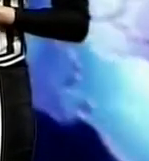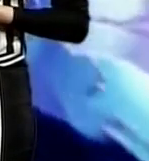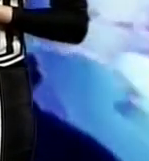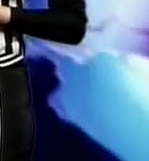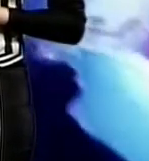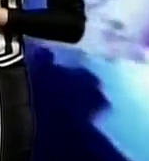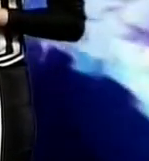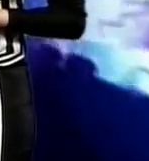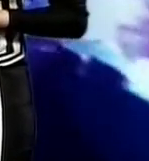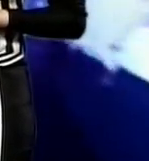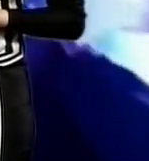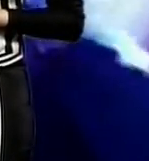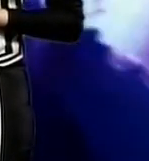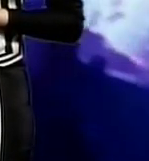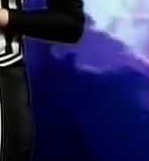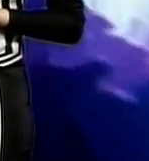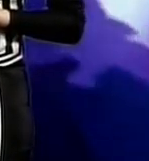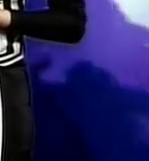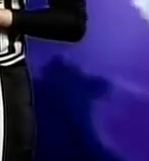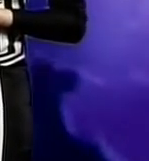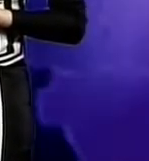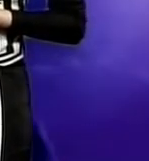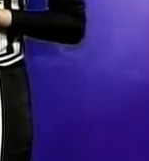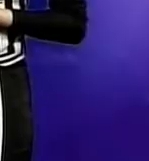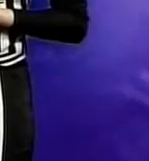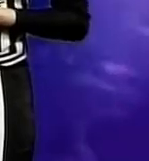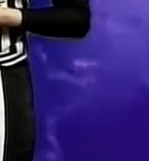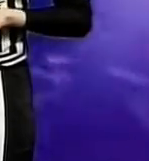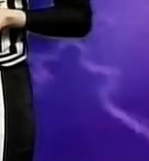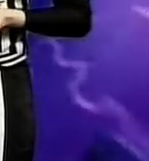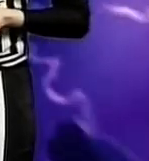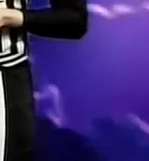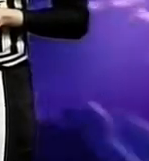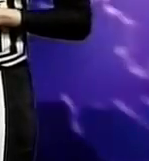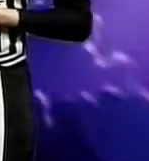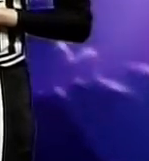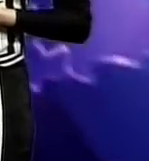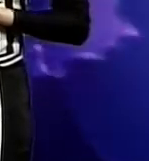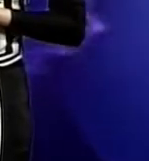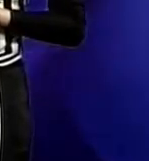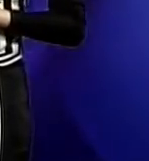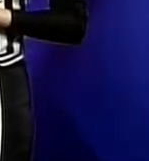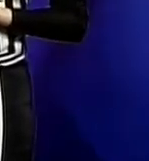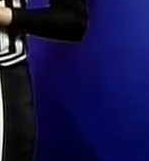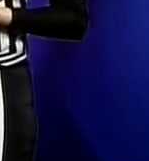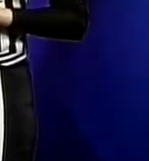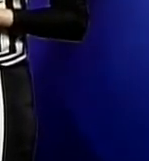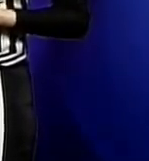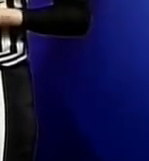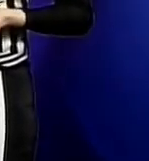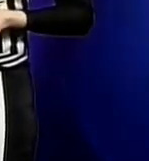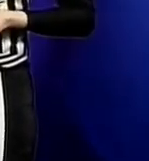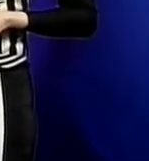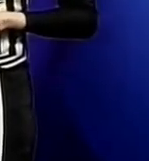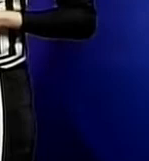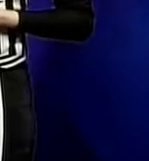повітря по області вночі – 3-8 морозу, в день – 3-8 тепла. Температура повітря по місту вночі – 5-7 морозу, в день –